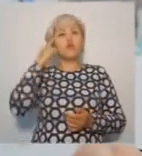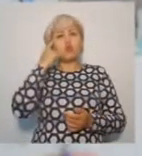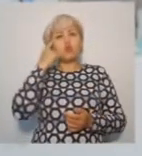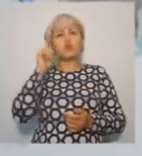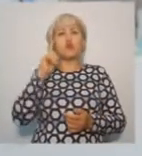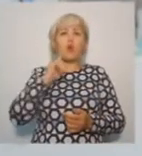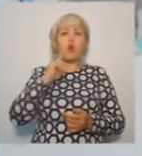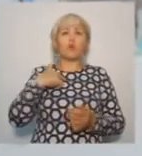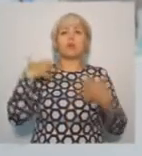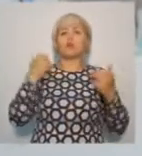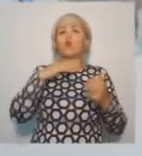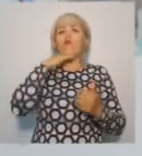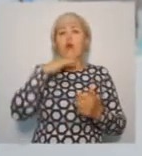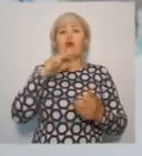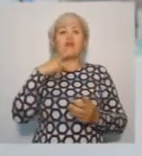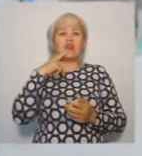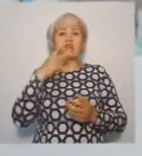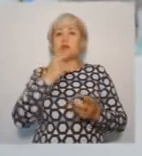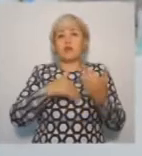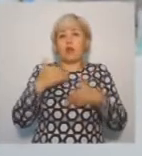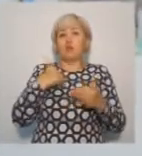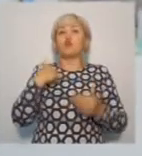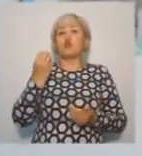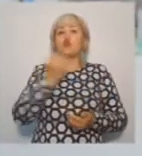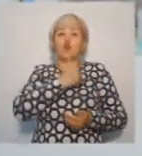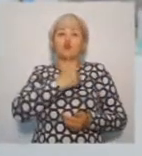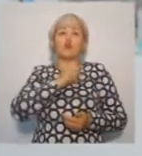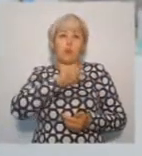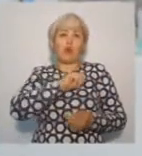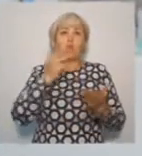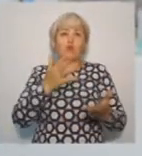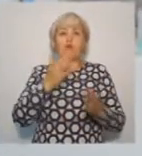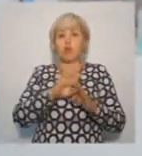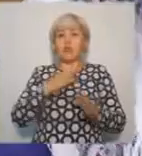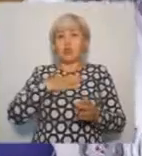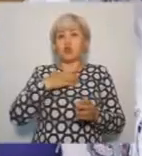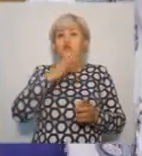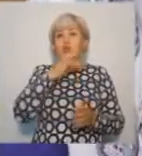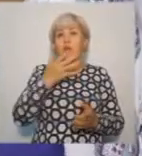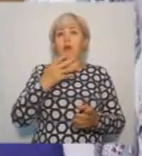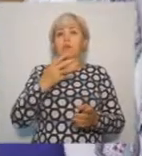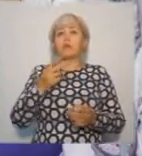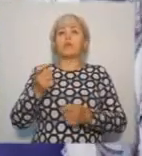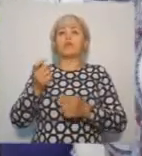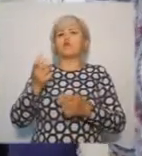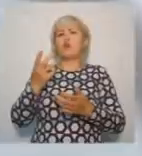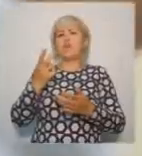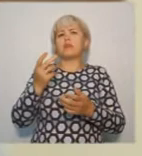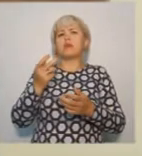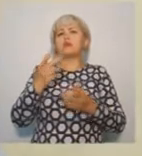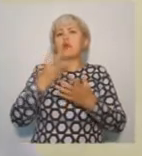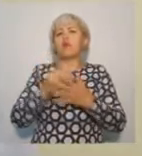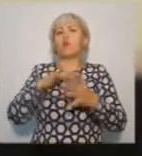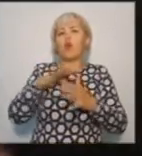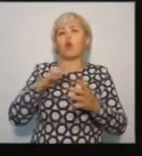своему народу, как бы своим людям, конкретно вот здесь, в деревне, пользу. Особенно гордится Римма